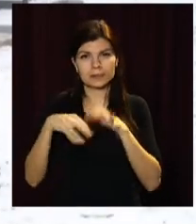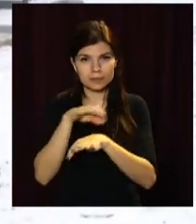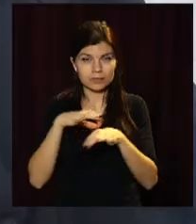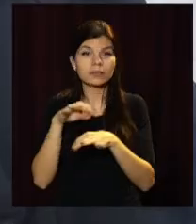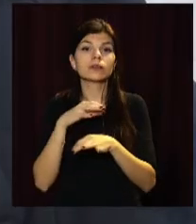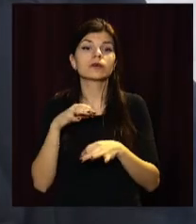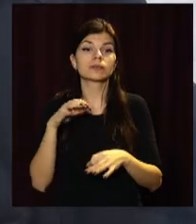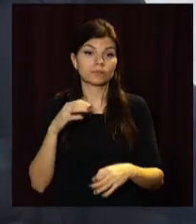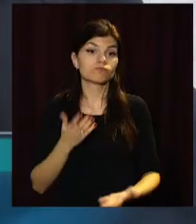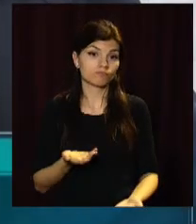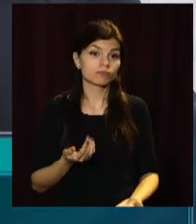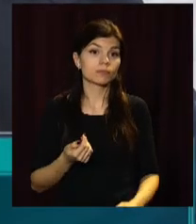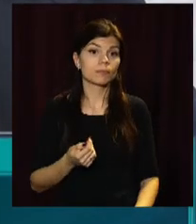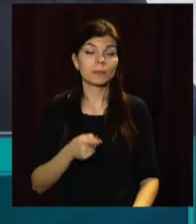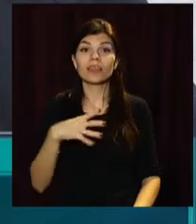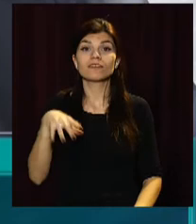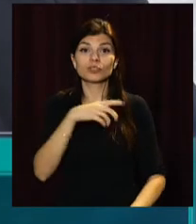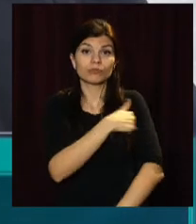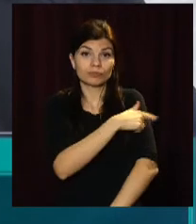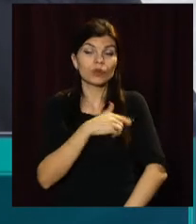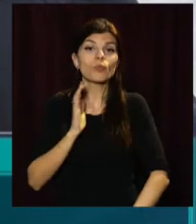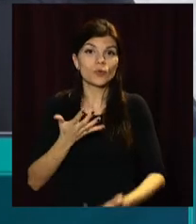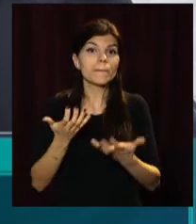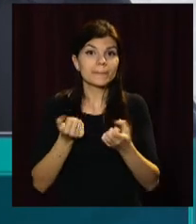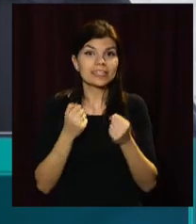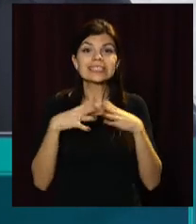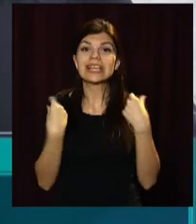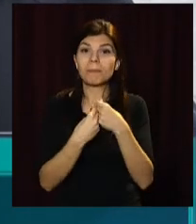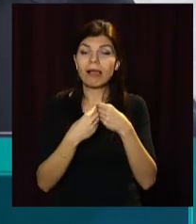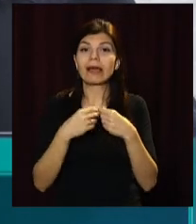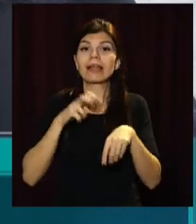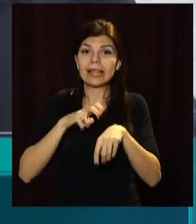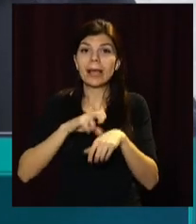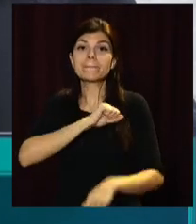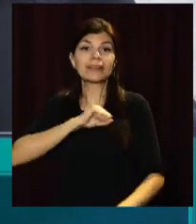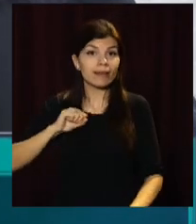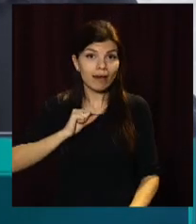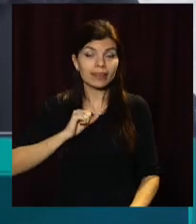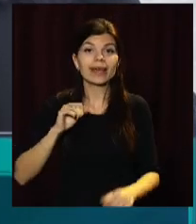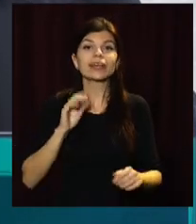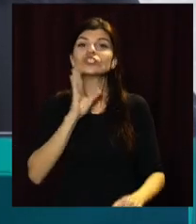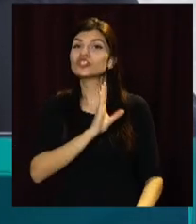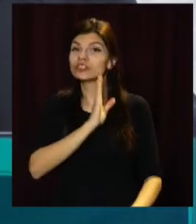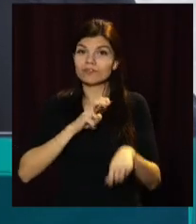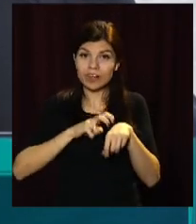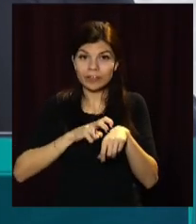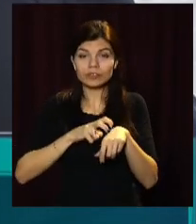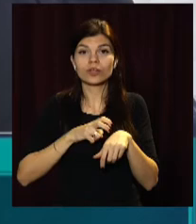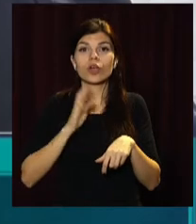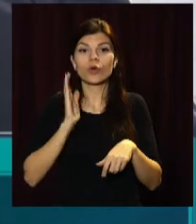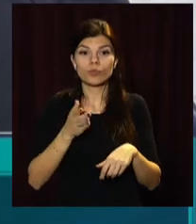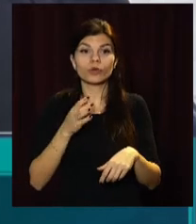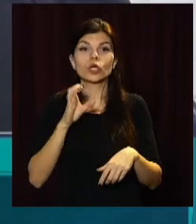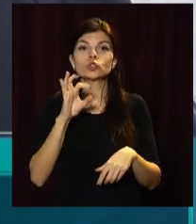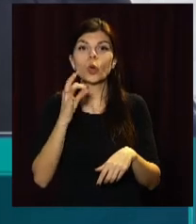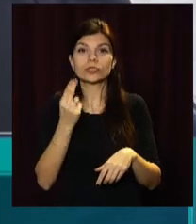будівництво. В цій амбулаторії буде приймати сімейний лікар, педіатор, гінеколог. Буде відчинена